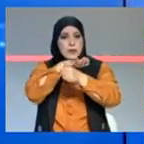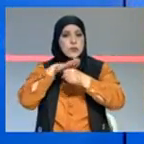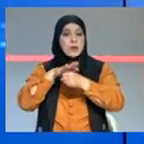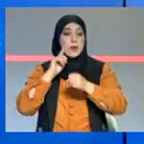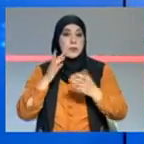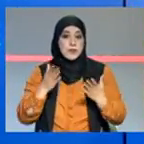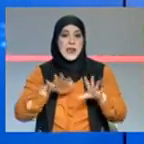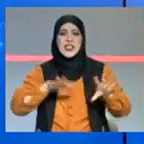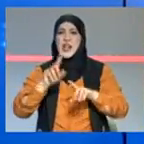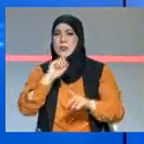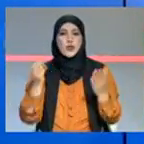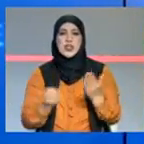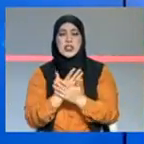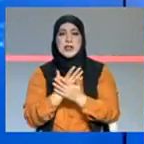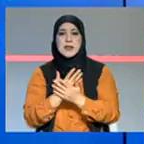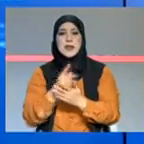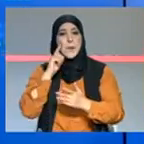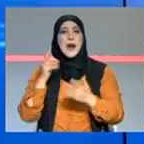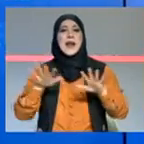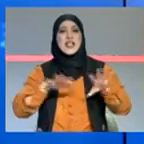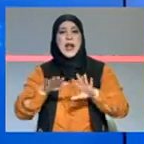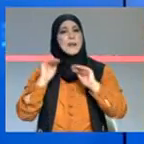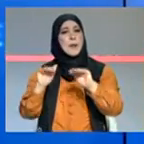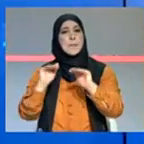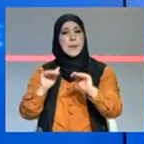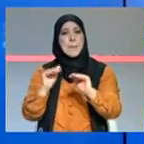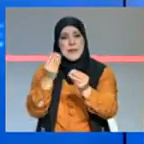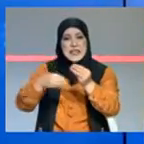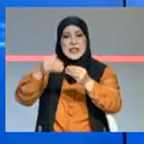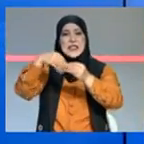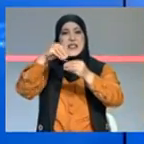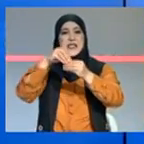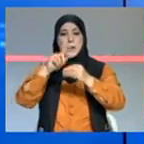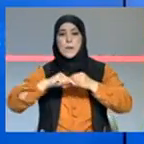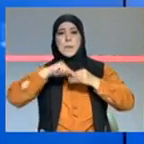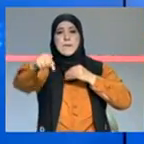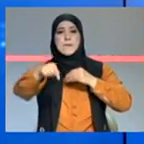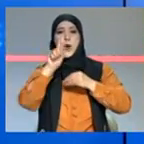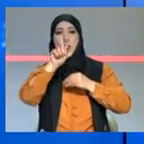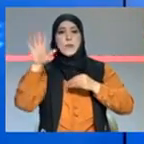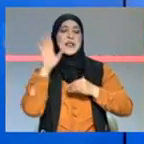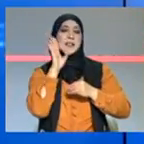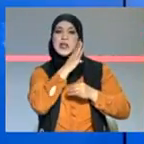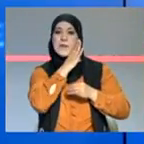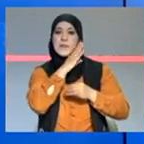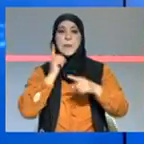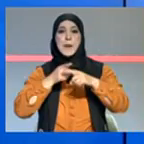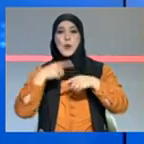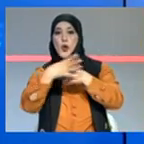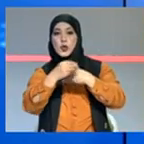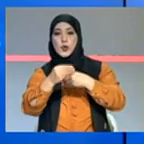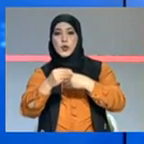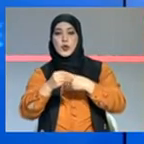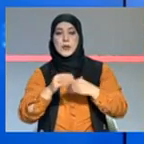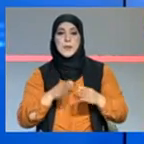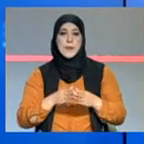في ماشي حاجات جديدة معناها هم بيدهم زادوا إلى خمسة جدام في معناها ينكملوا بالكوفروفير حتى